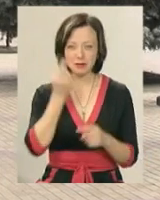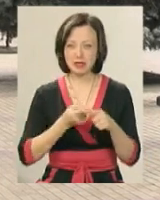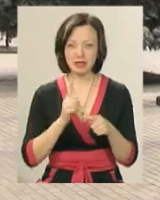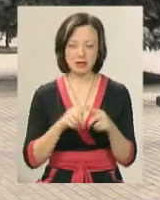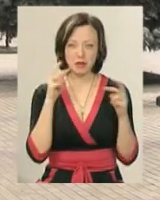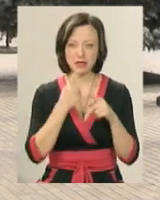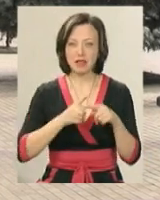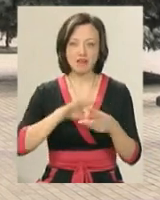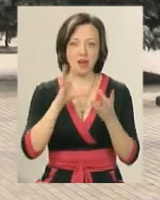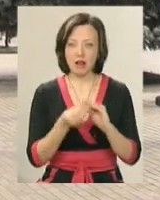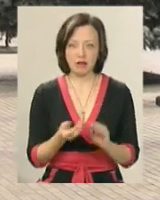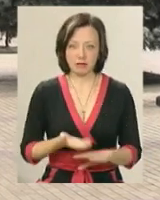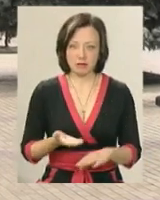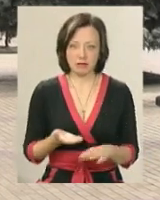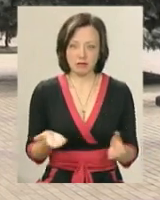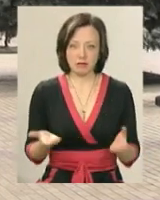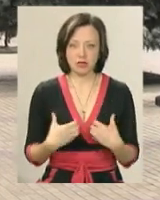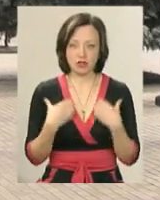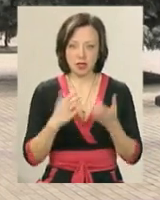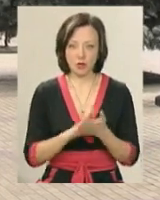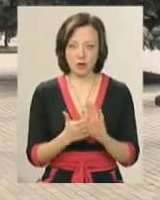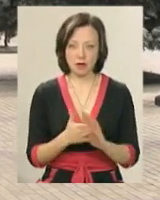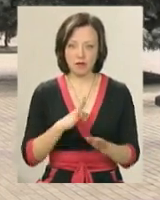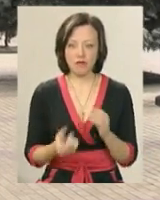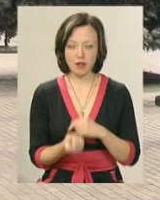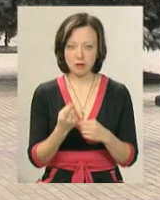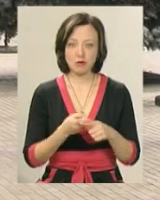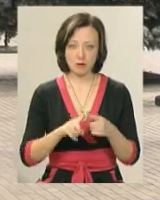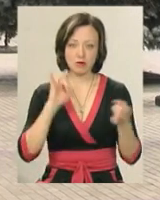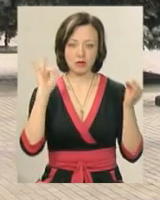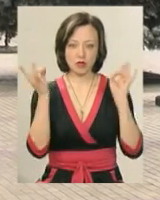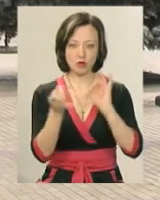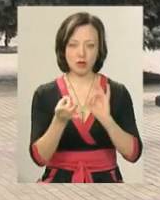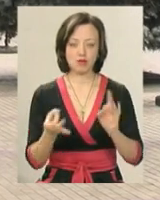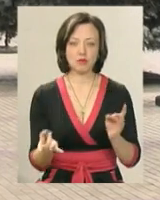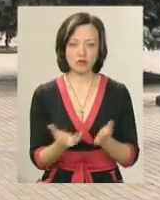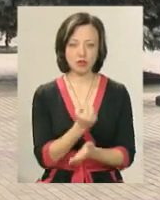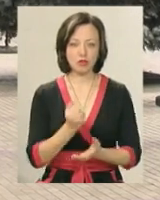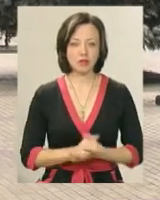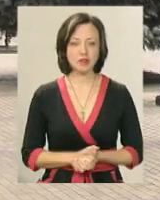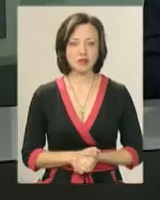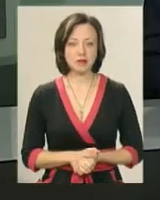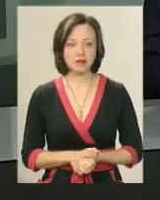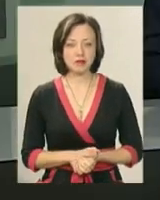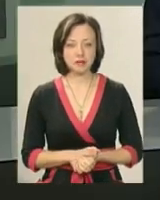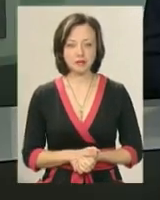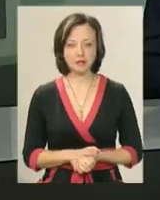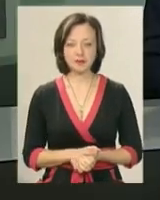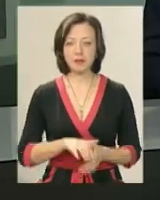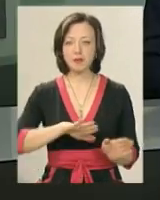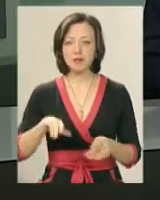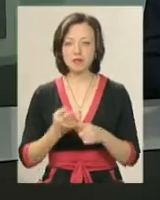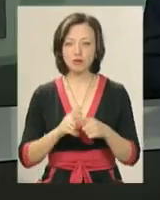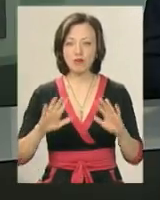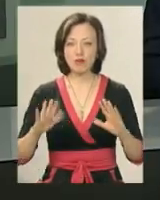те, що неправильно. Це вообще критична, така кричуща ситуація, яка була виникла. Тому вона набула такого резонансу і такого розголосу. Після